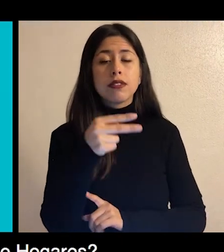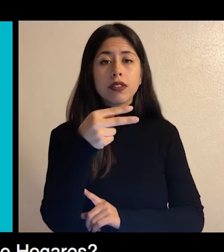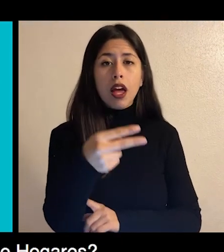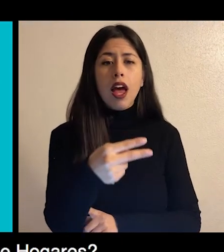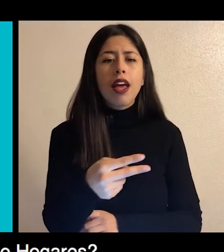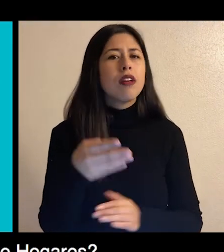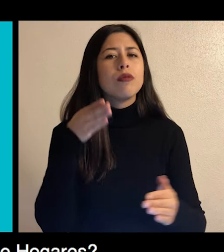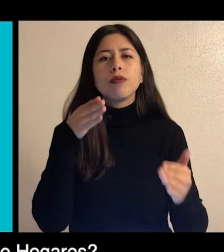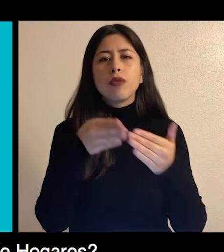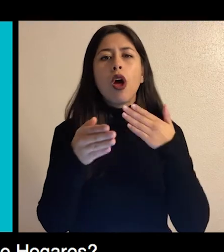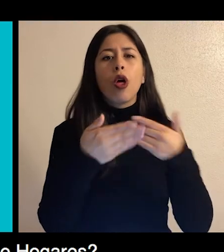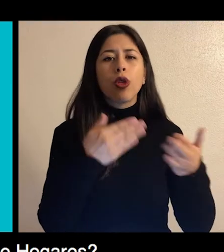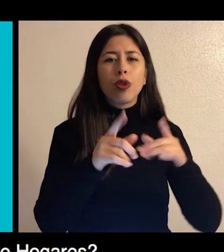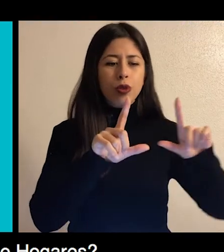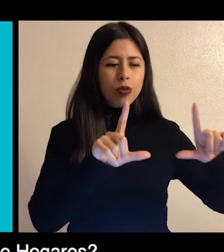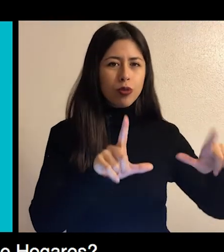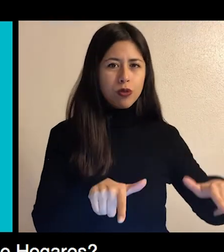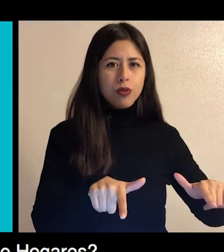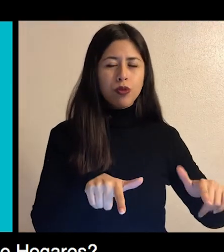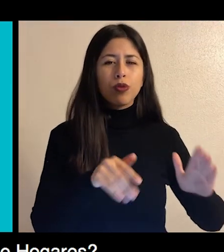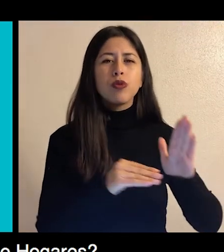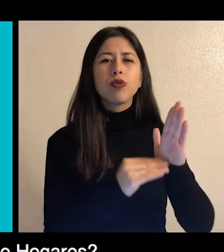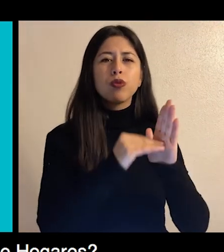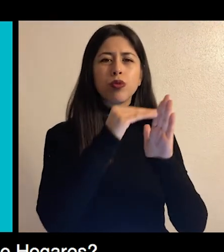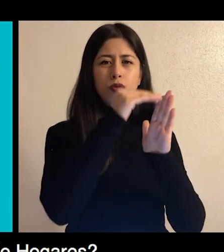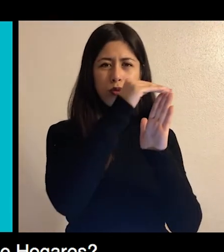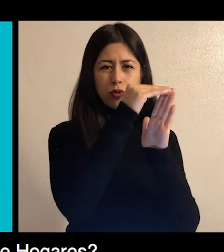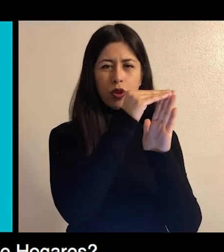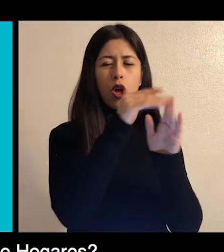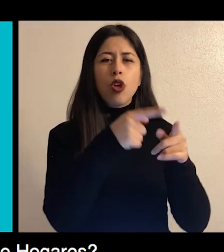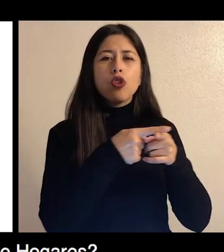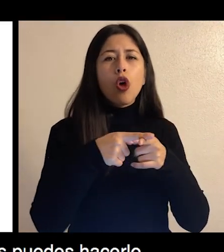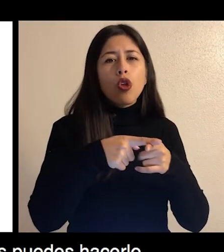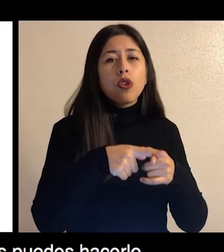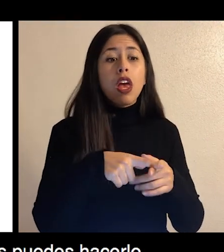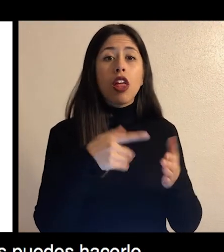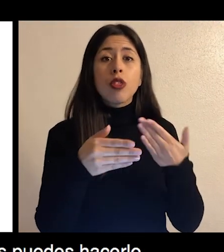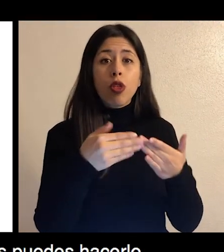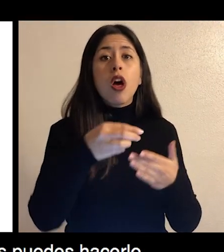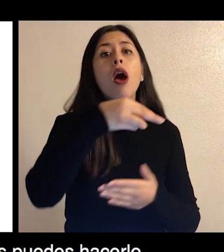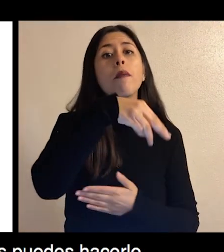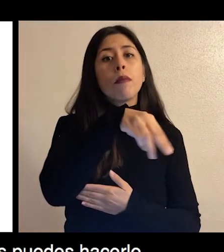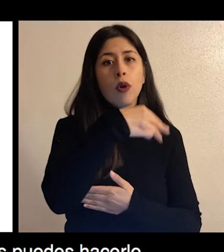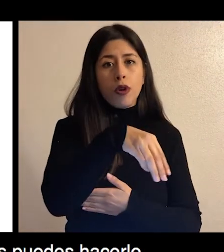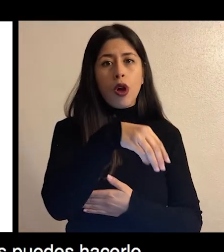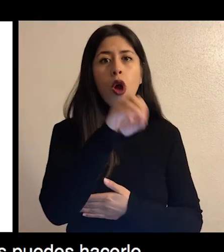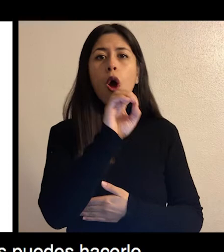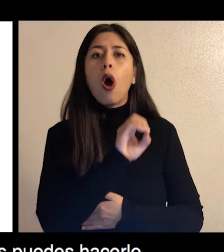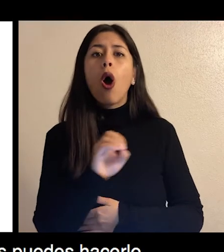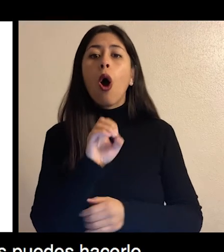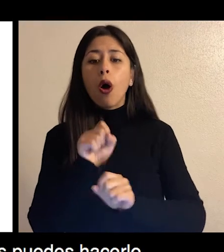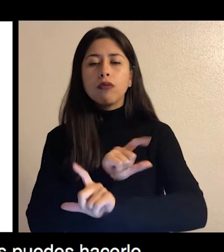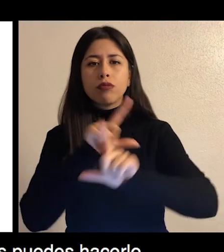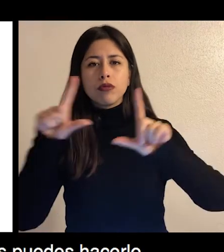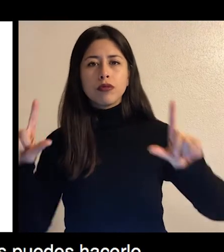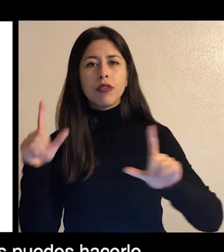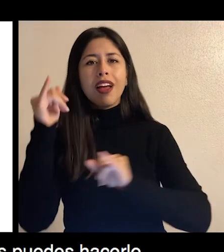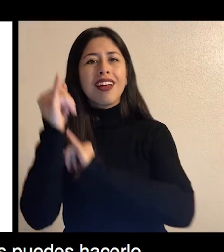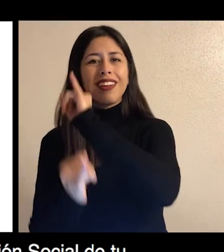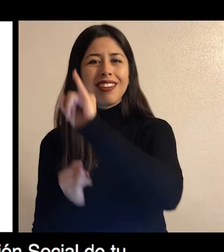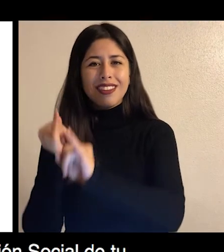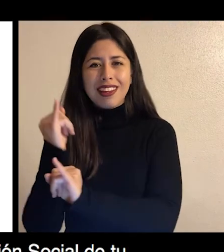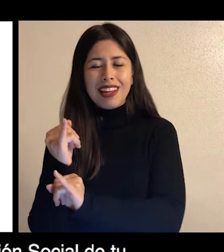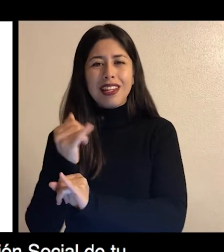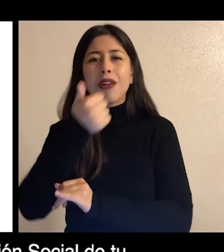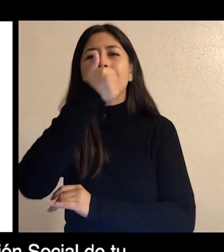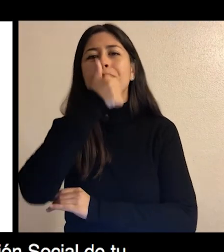Koman moun kap ap inskri nan reji sosyal KAYO? Kou inskri ou kap ap feli direktman nan Biro